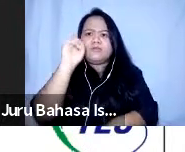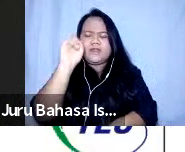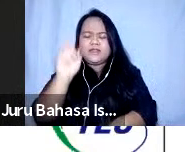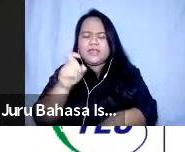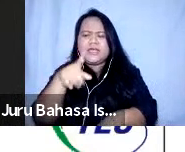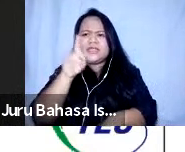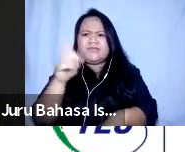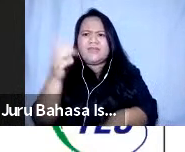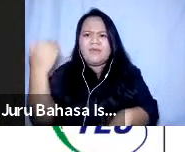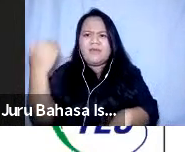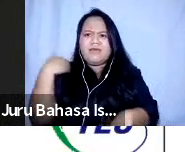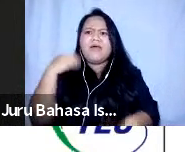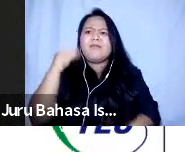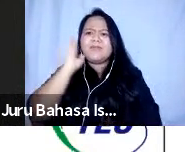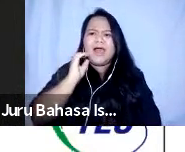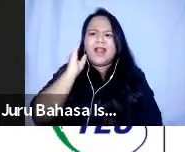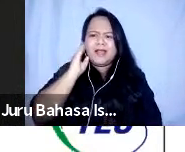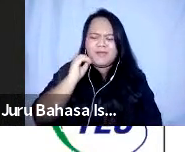pengalaman dan